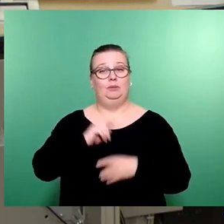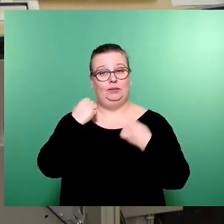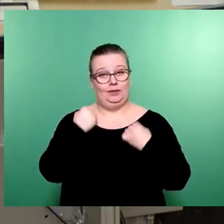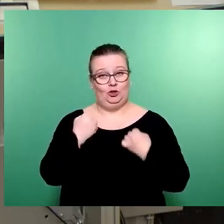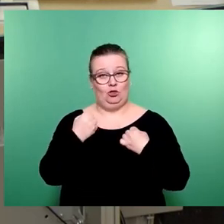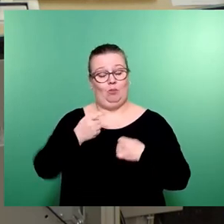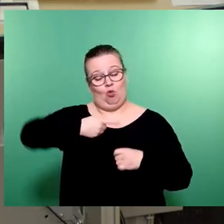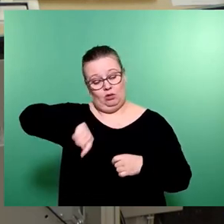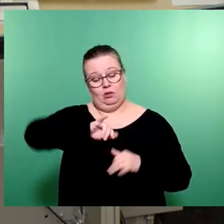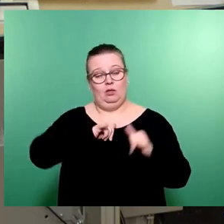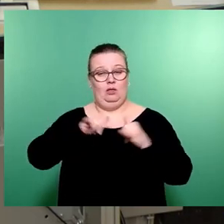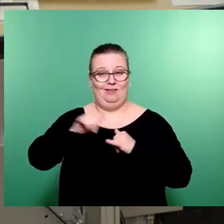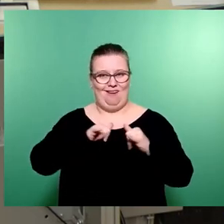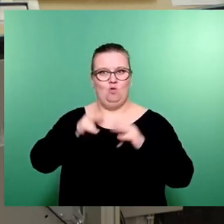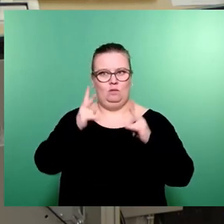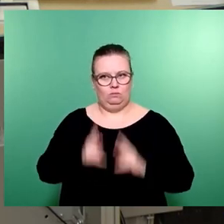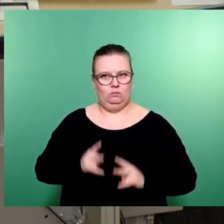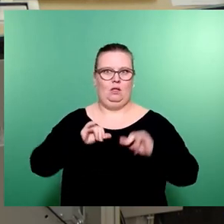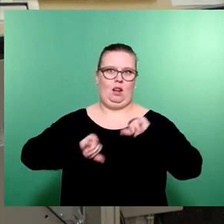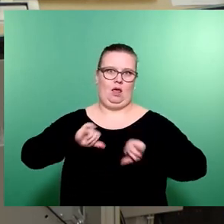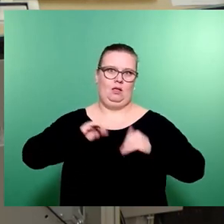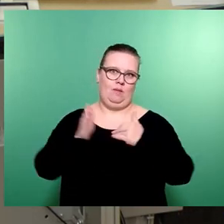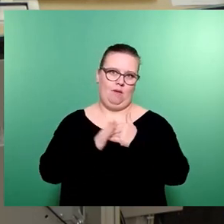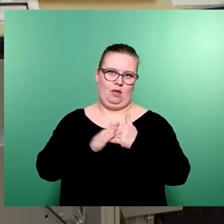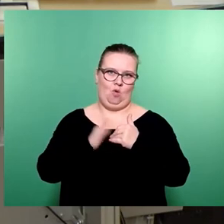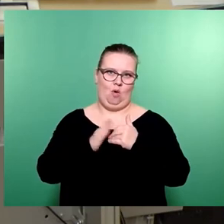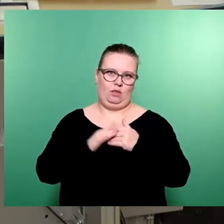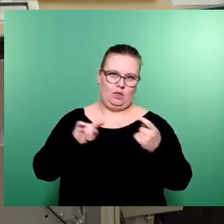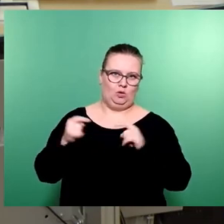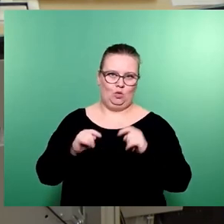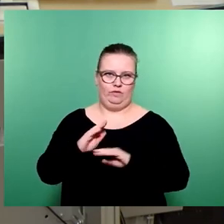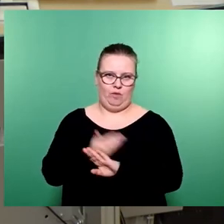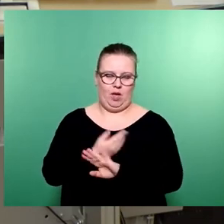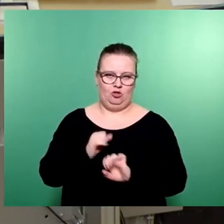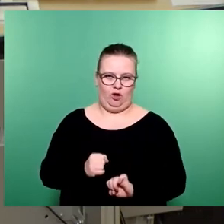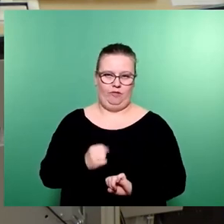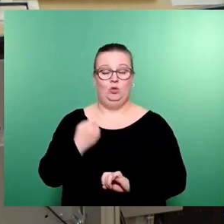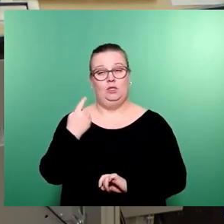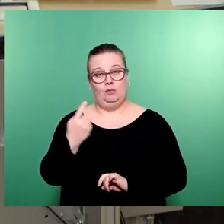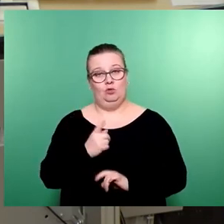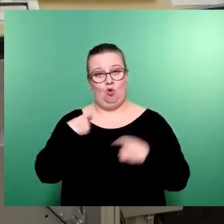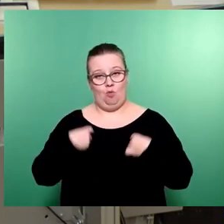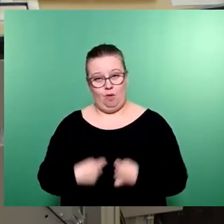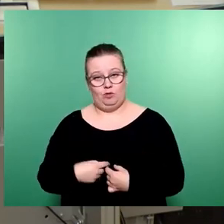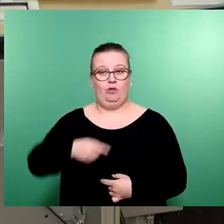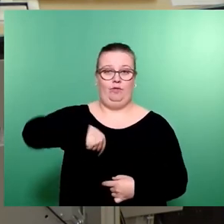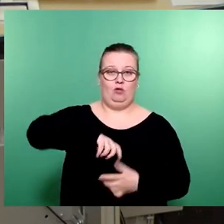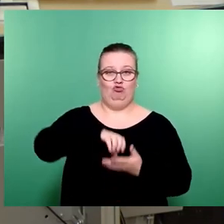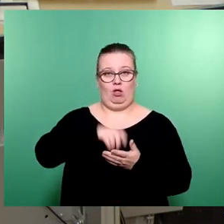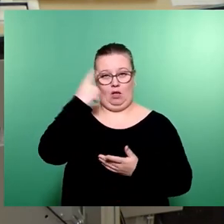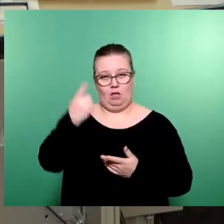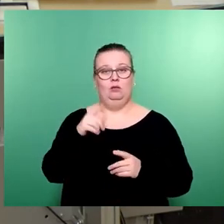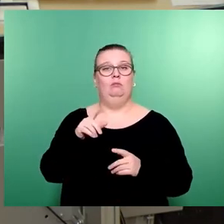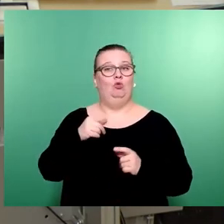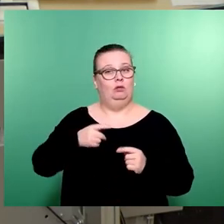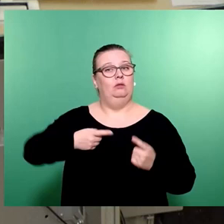dass wir im Januar endlich diese leidige Beigeordnetendebatte hinter uns bringen. Und zwar Sie als Oberbürgermeister und wir als Stadträt, damit wir